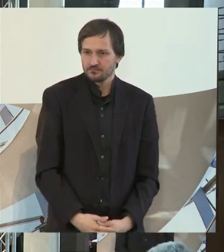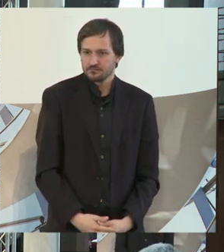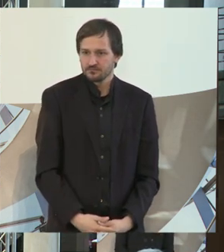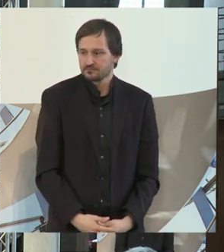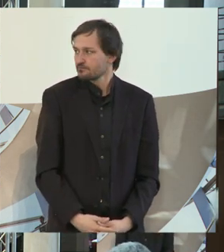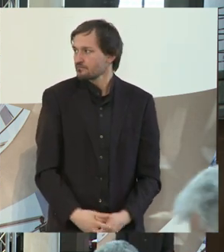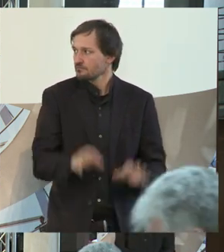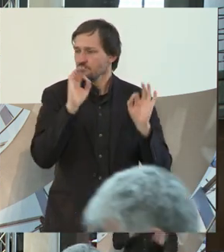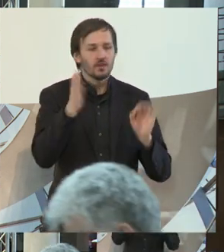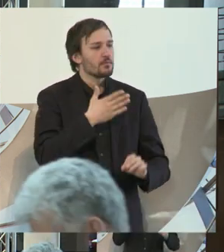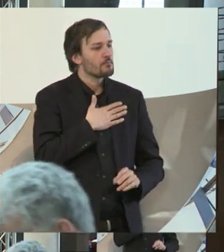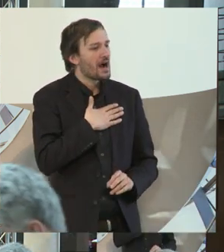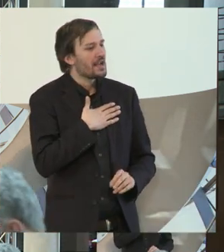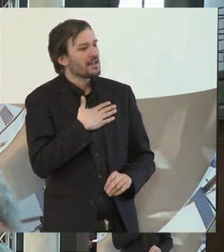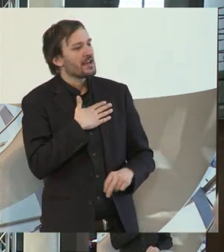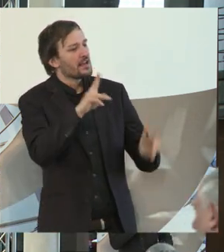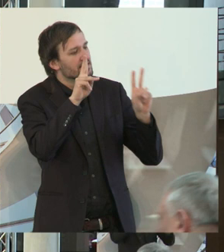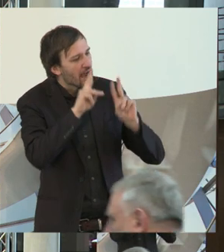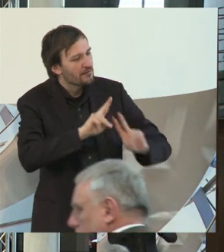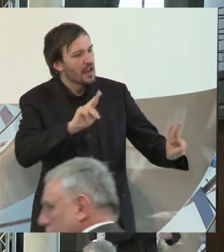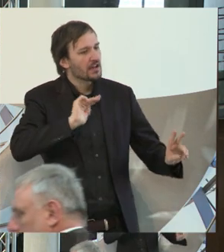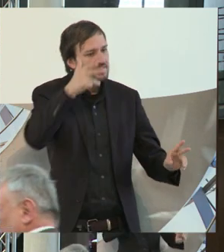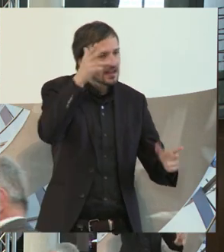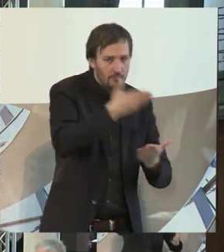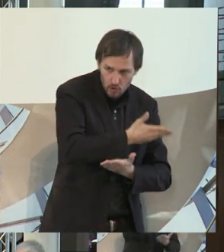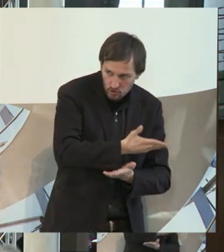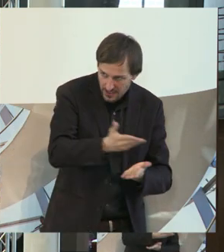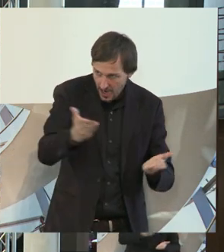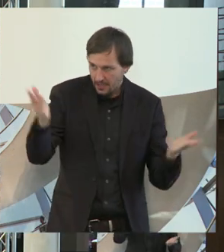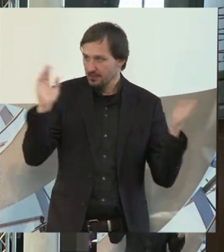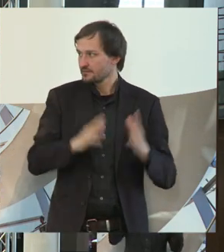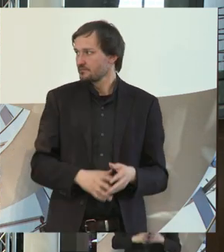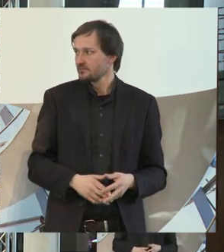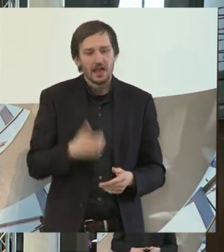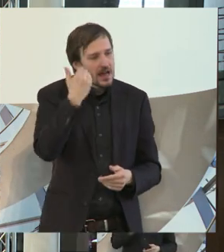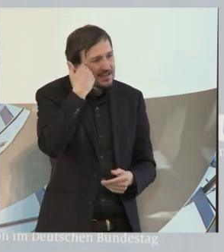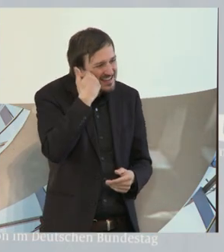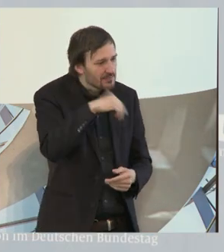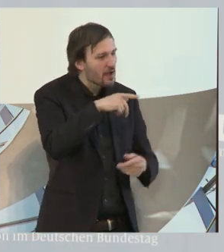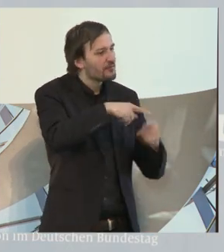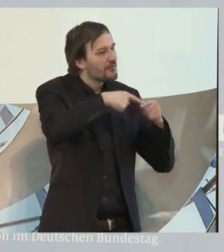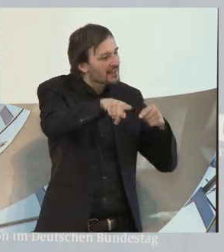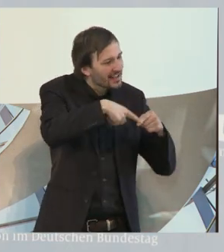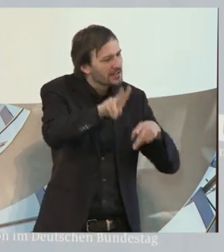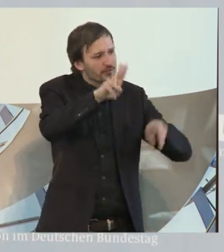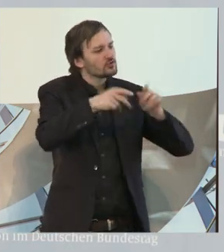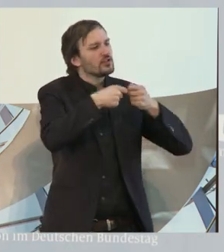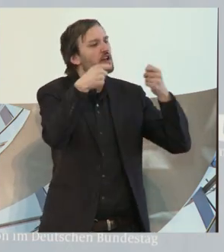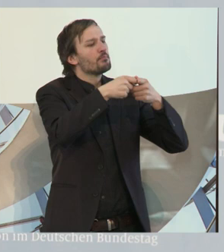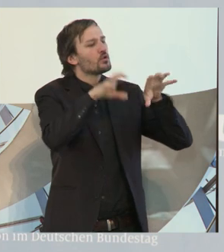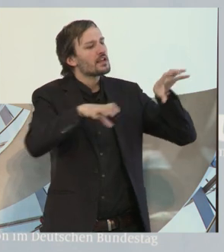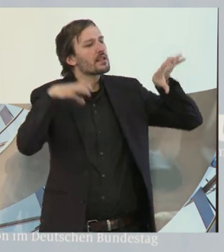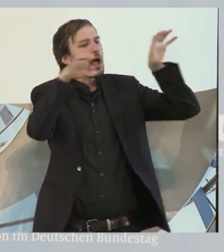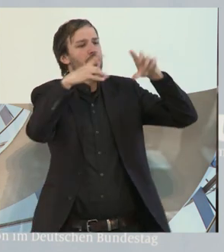Ja, meine sehr verehrten Damen und Herren, liebe Vertreterinnen und Vertreter aus allen Bundesländern, lieber